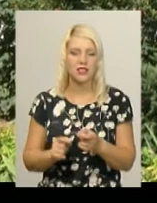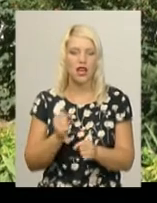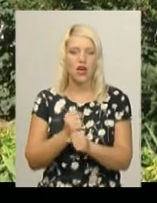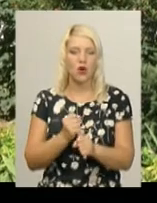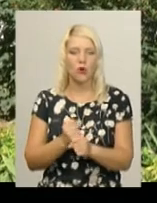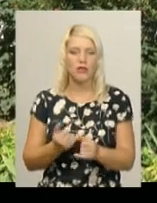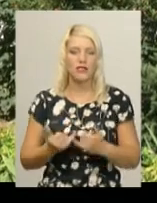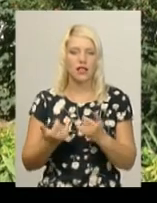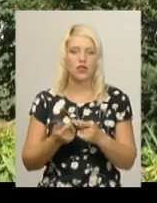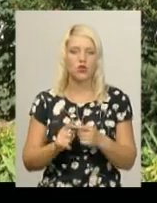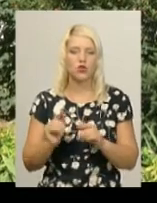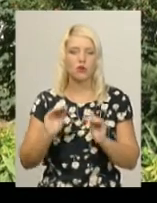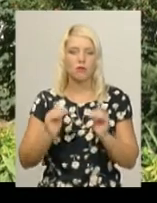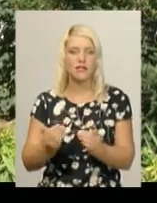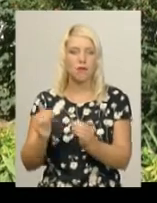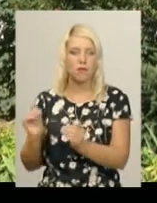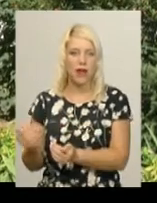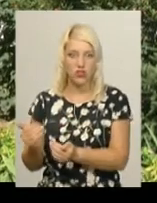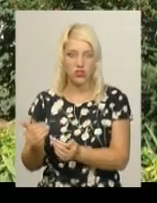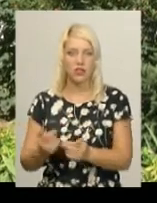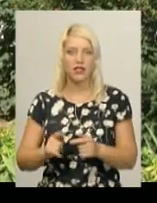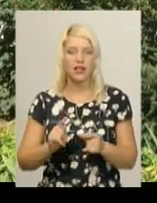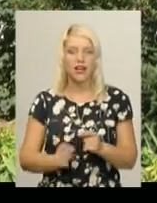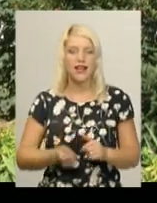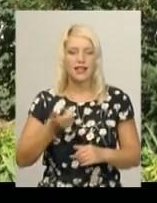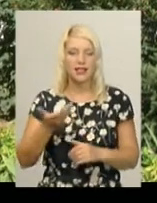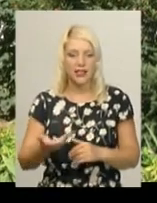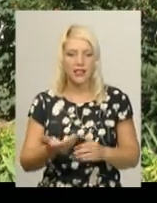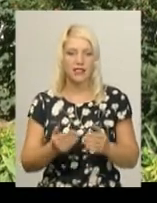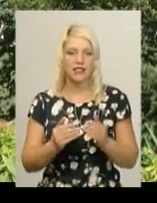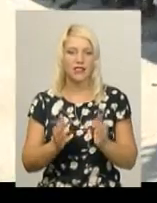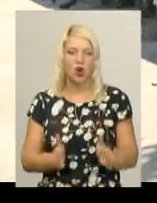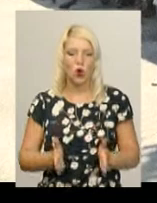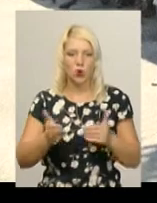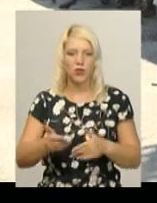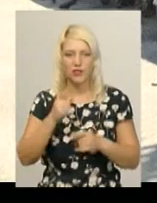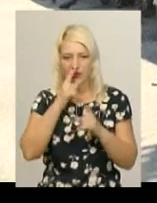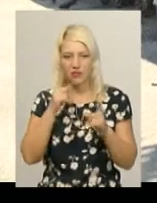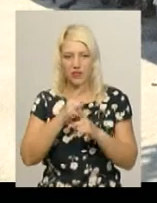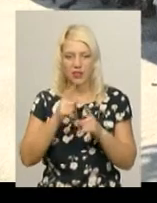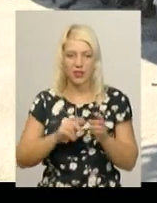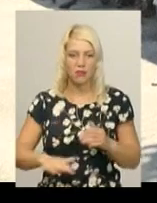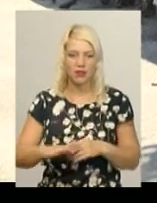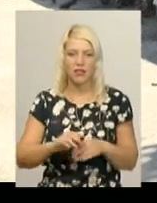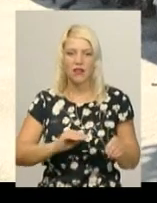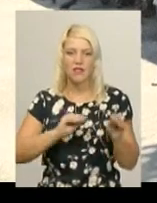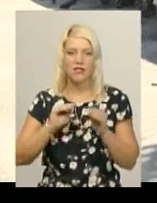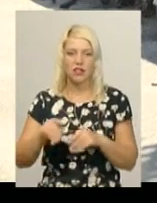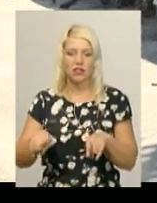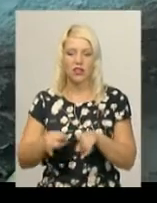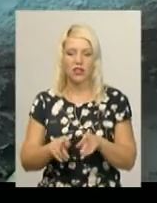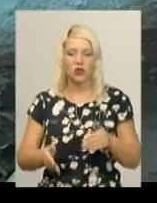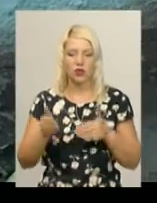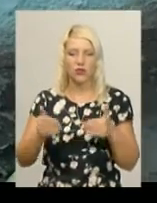зменшити кількість контейнерів на невеликих майданчиках. Встановлюють такі контейнери відповідно до статті 32